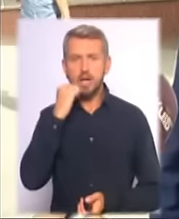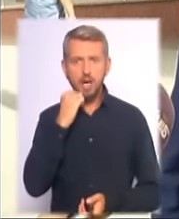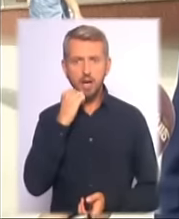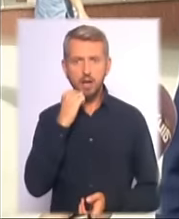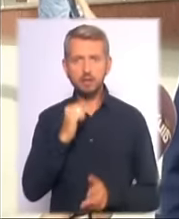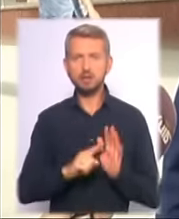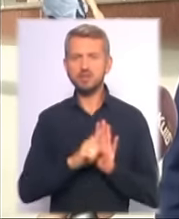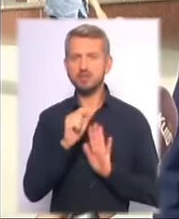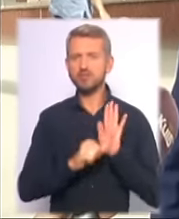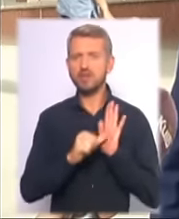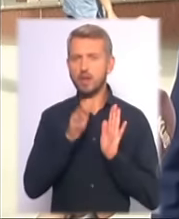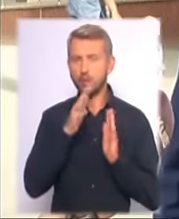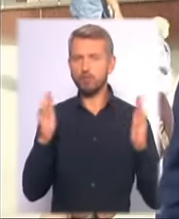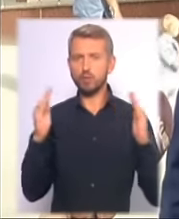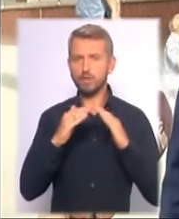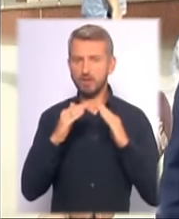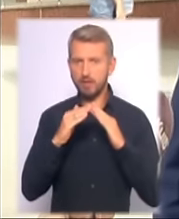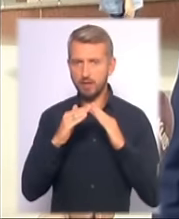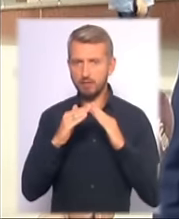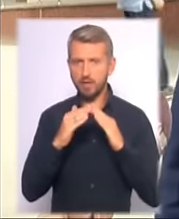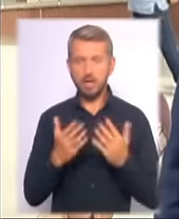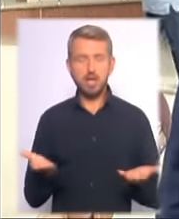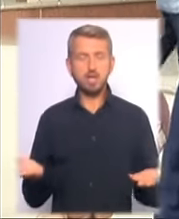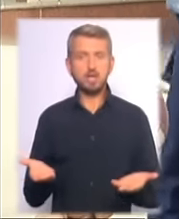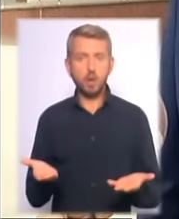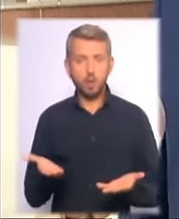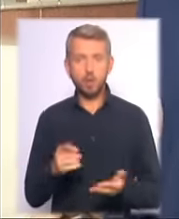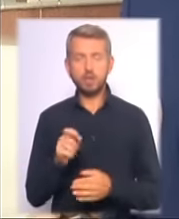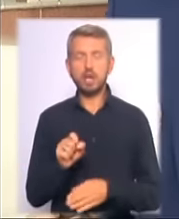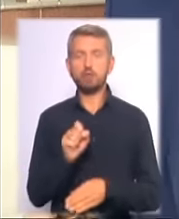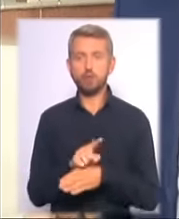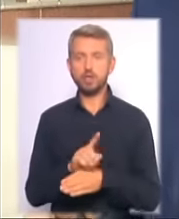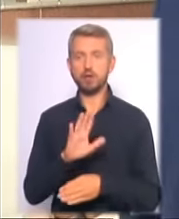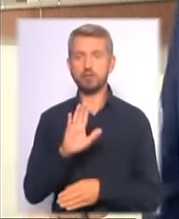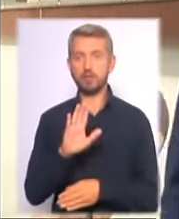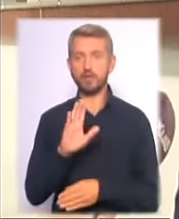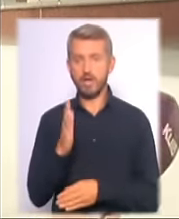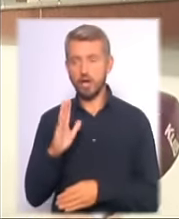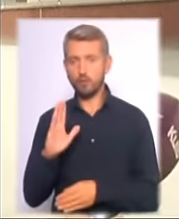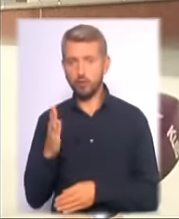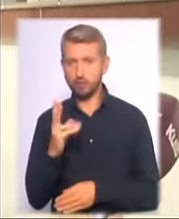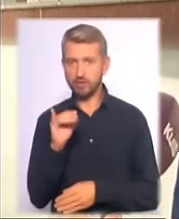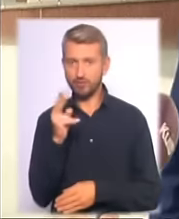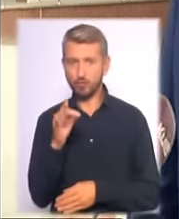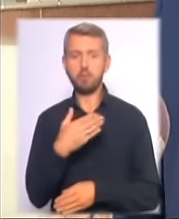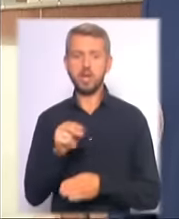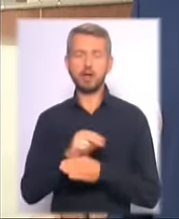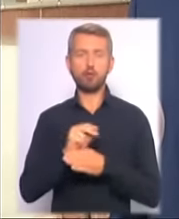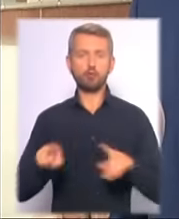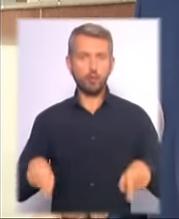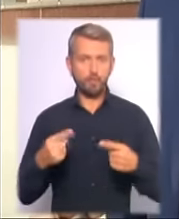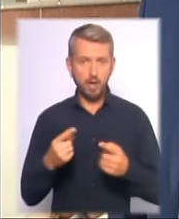-х років будівля, яку, за дручами Віталія Володимировича, ми реконструювали. Збільшили